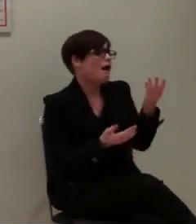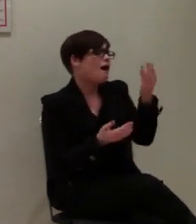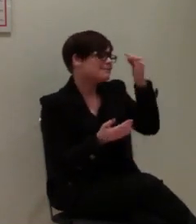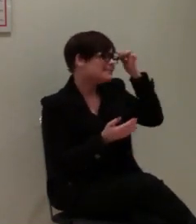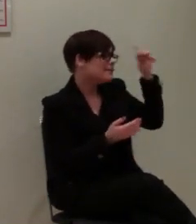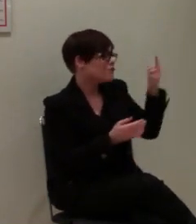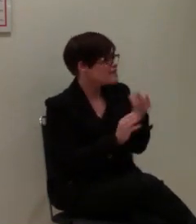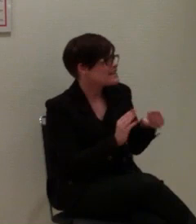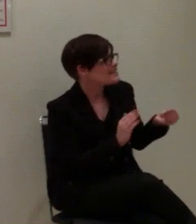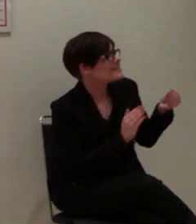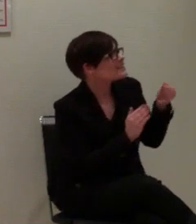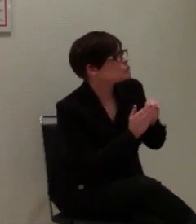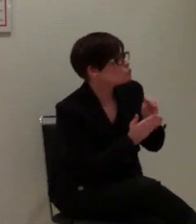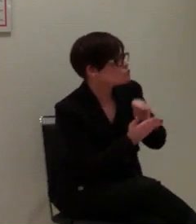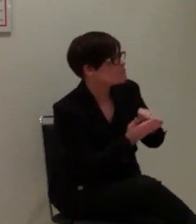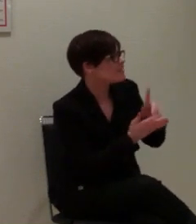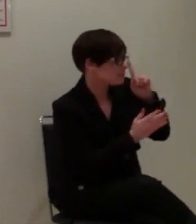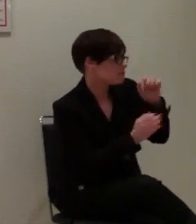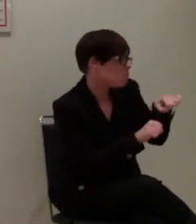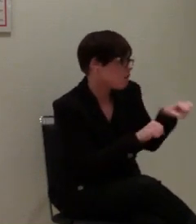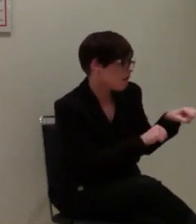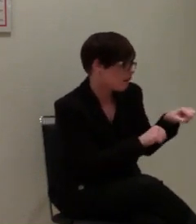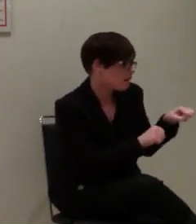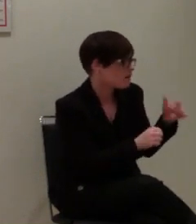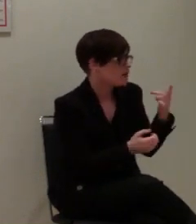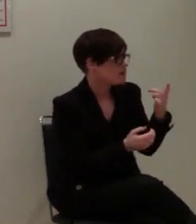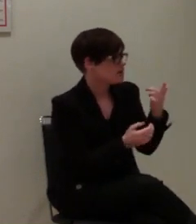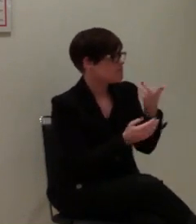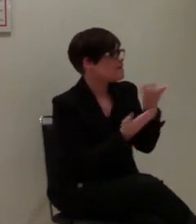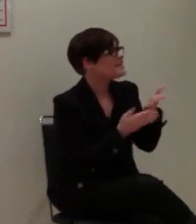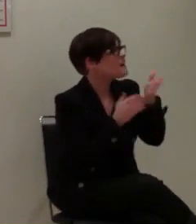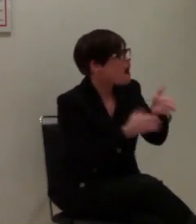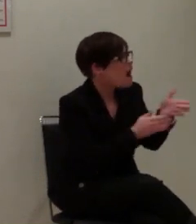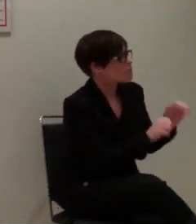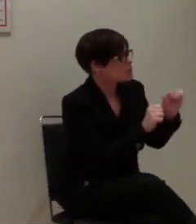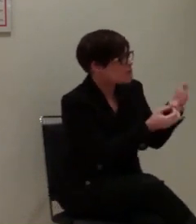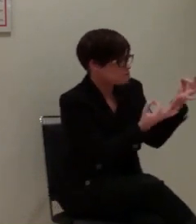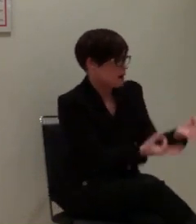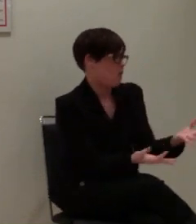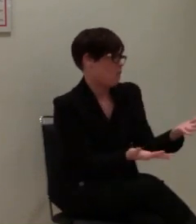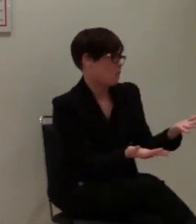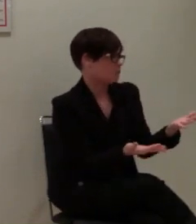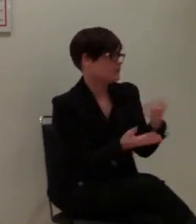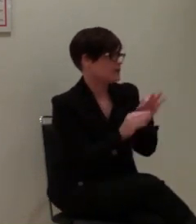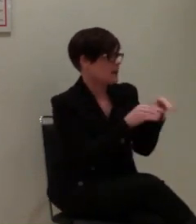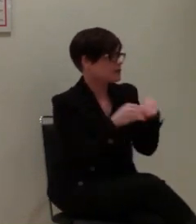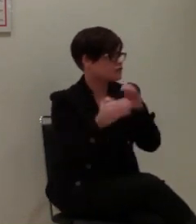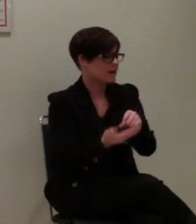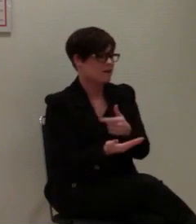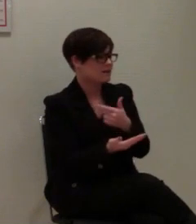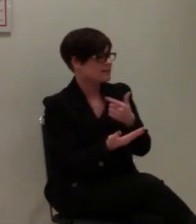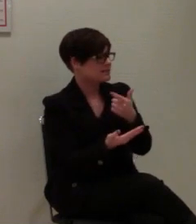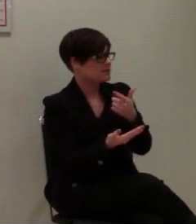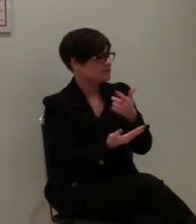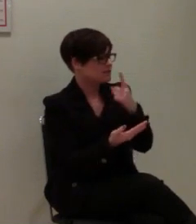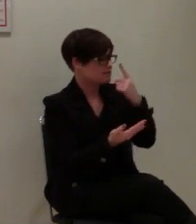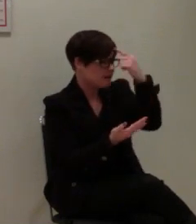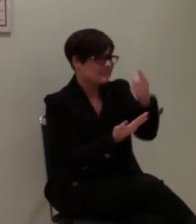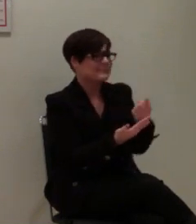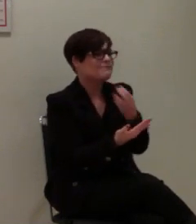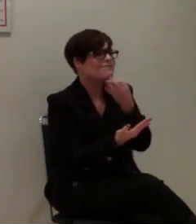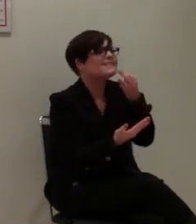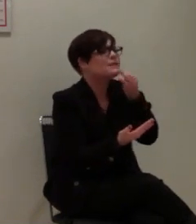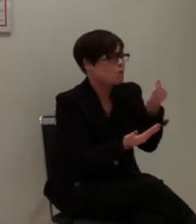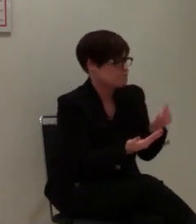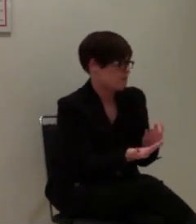sinnvoll, wenn sie noch reinschreiben würden, welche Art von Hilfe sie brauchen, damit die Leitstelle sich dann auch ein Bild davon machen kann.